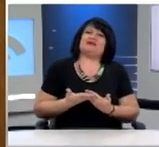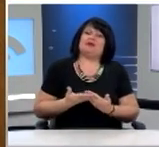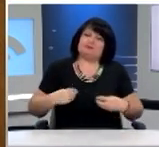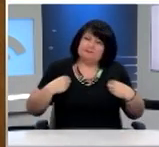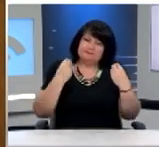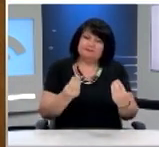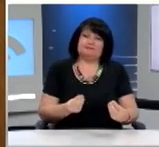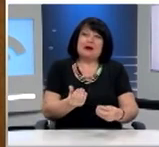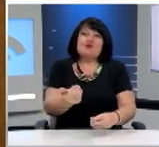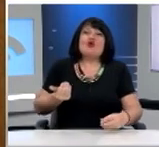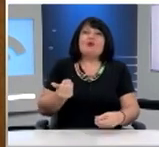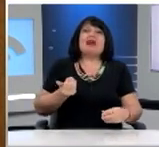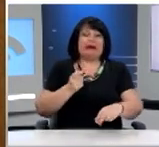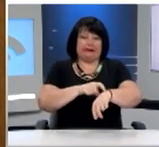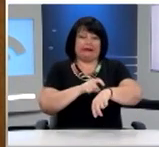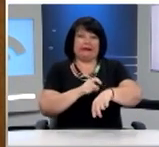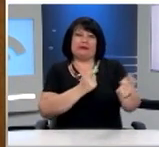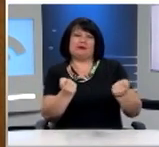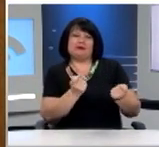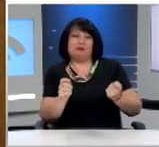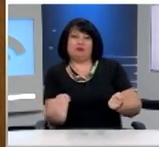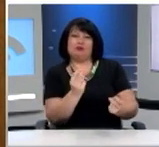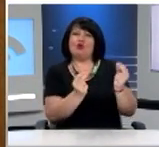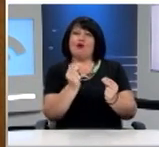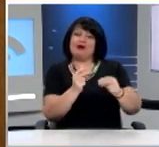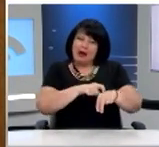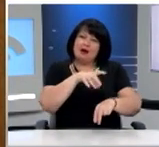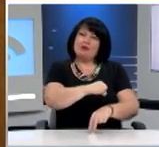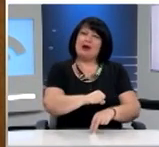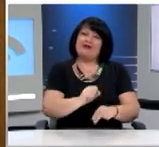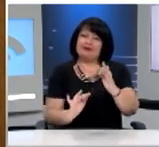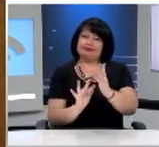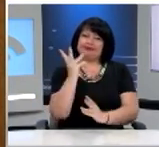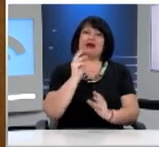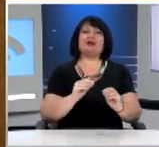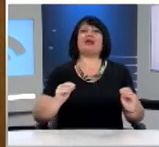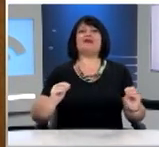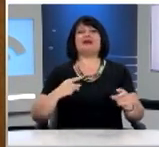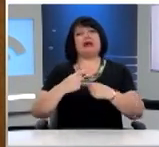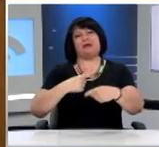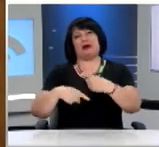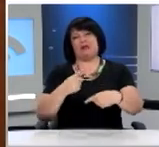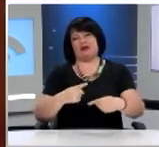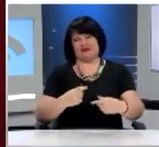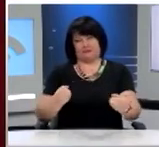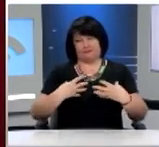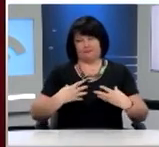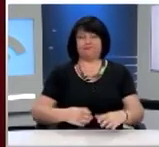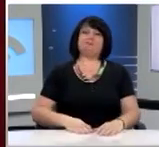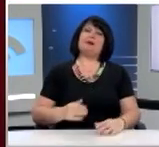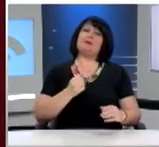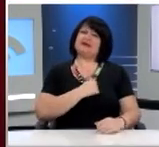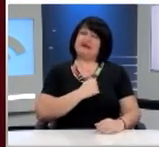έγκυρης διαχείρισης προβλημάτων και να αναβαθμίσουν συνολικά την εκπαιδευτική εμπειρία. Η βασική μας